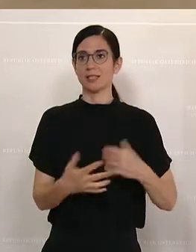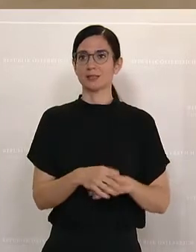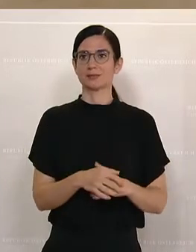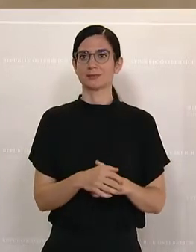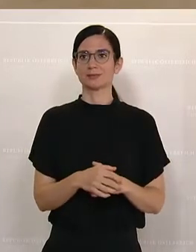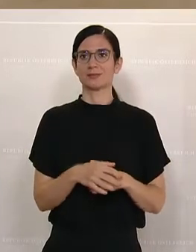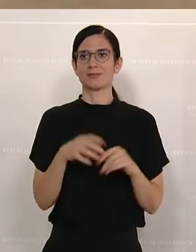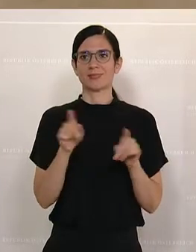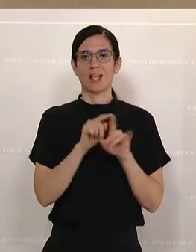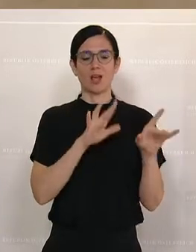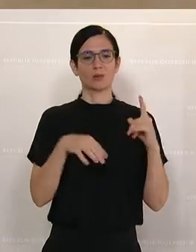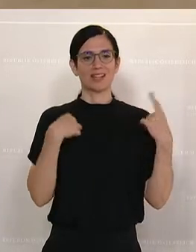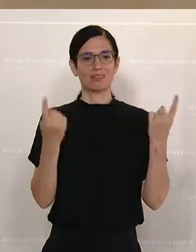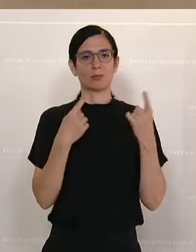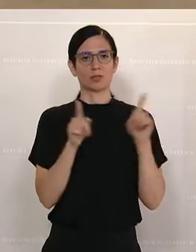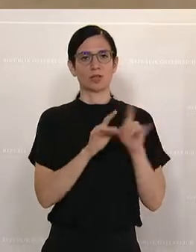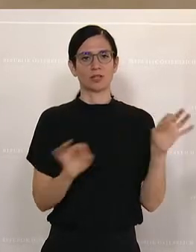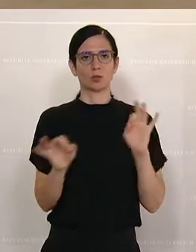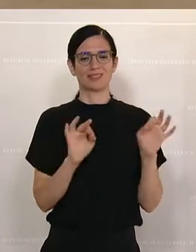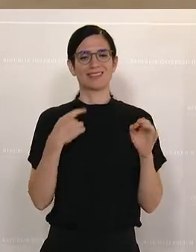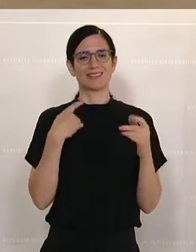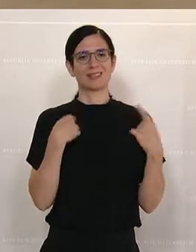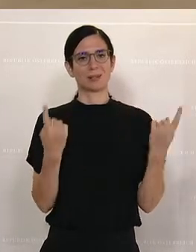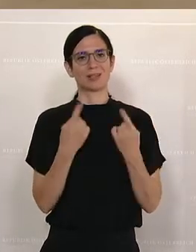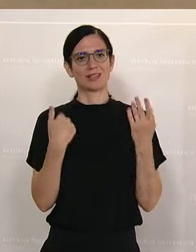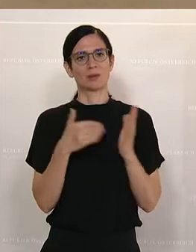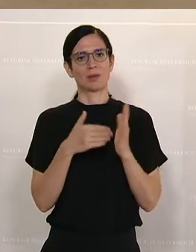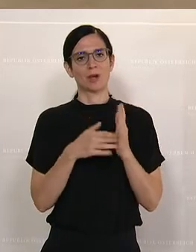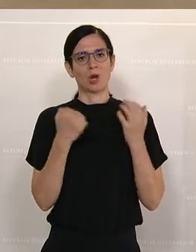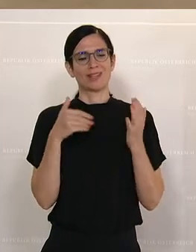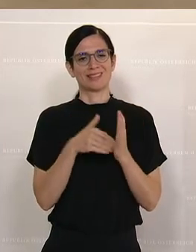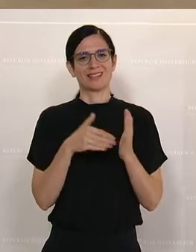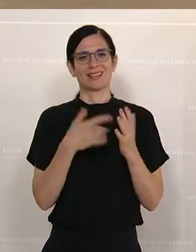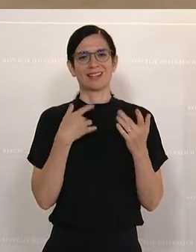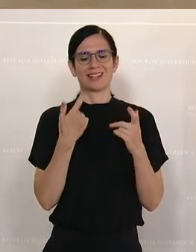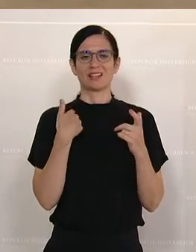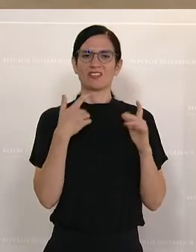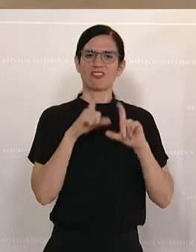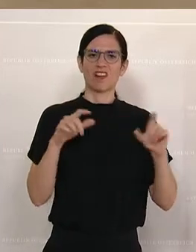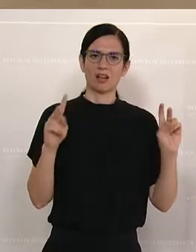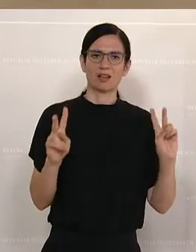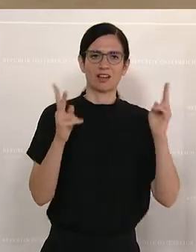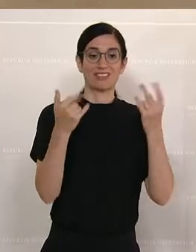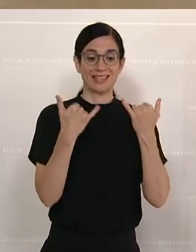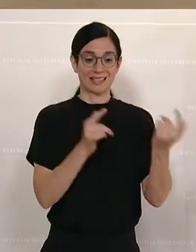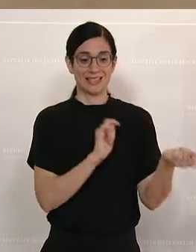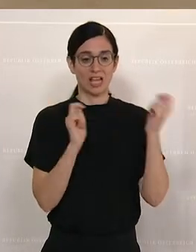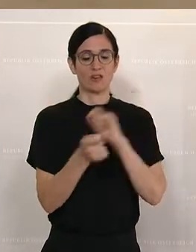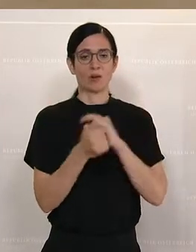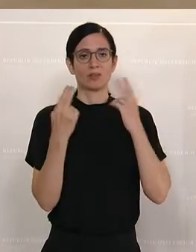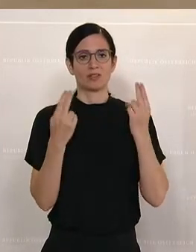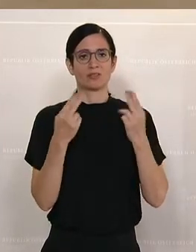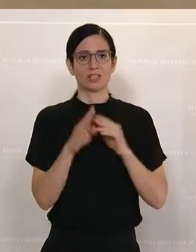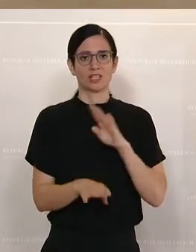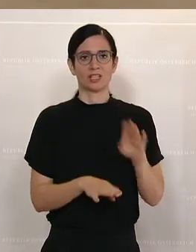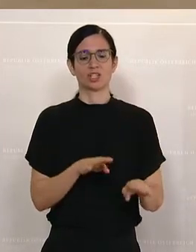Auch unsere gewerblichen und Industriebetriebe brauchen dringend Fachkräfte. Daher ist diese Langer Center Reform ein wichtiger Schritt